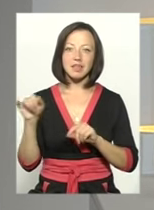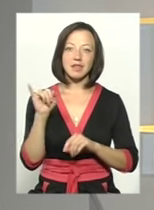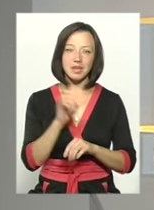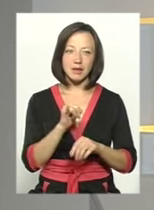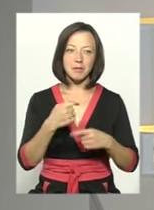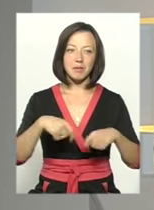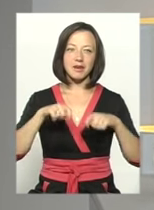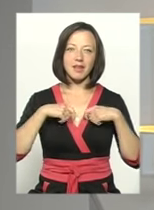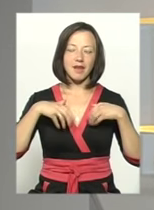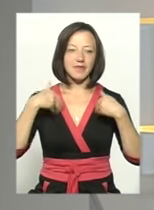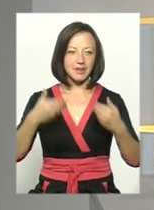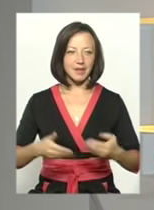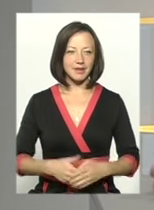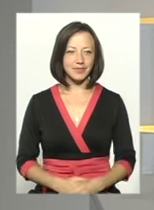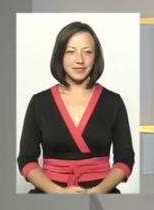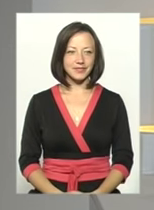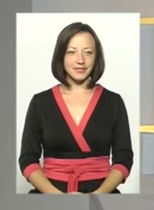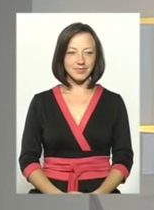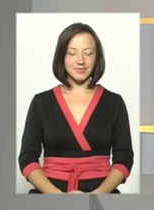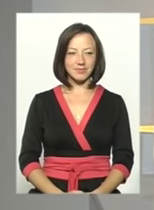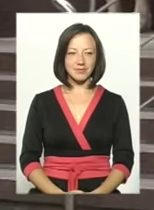от передала нам вітання. Сюжет, будь ласка.